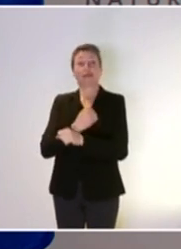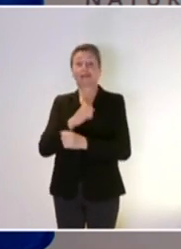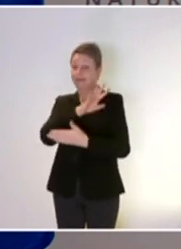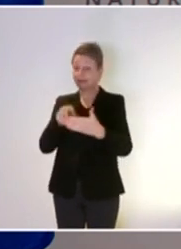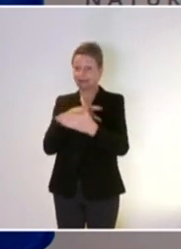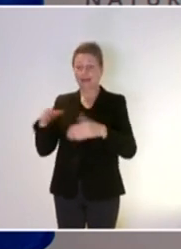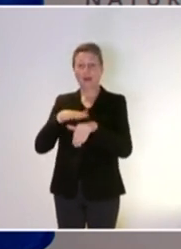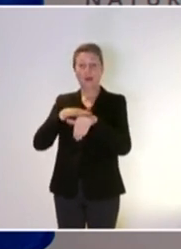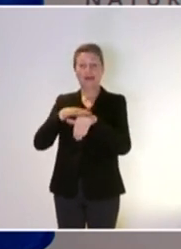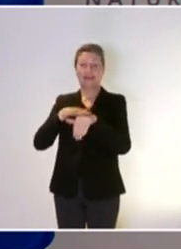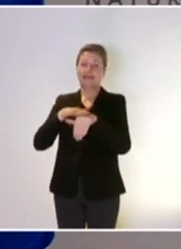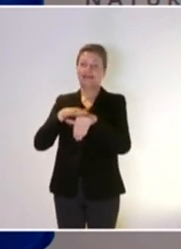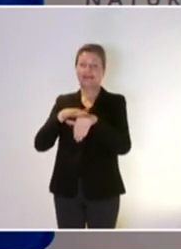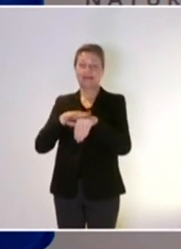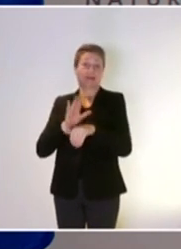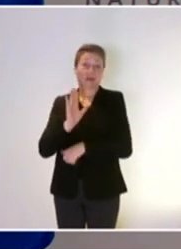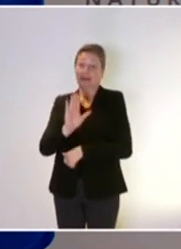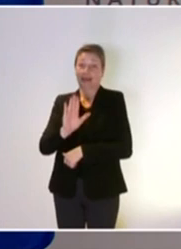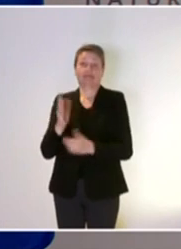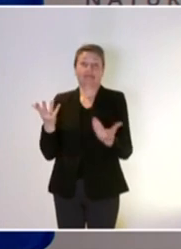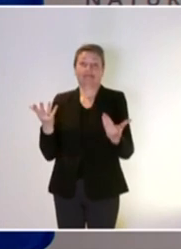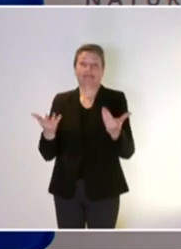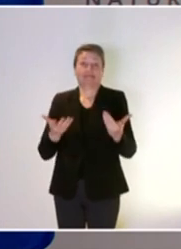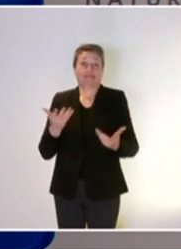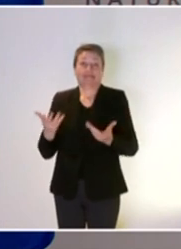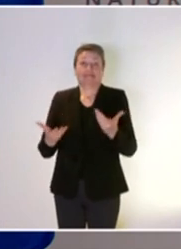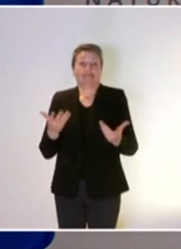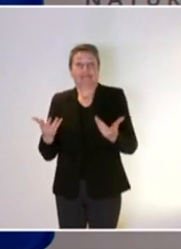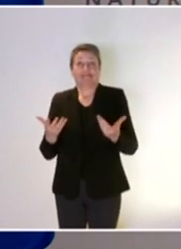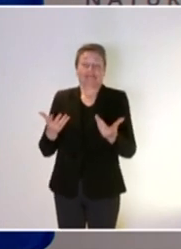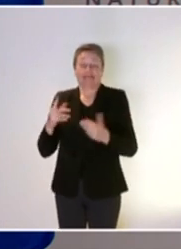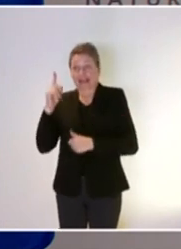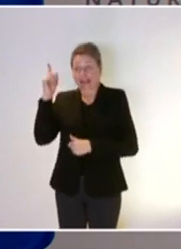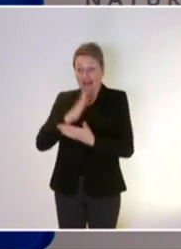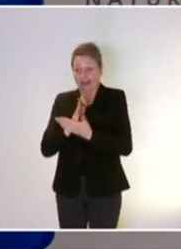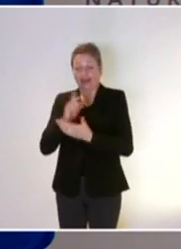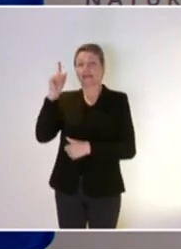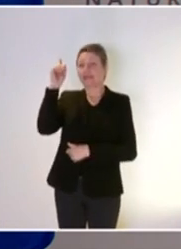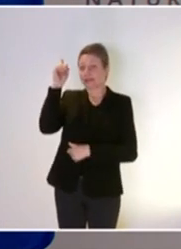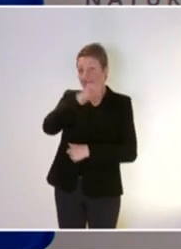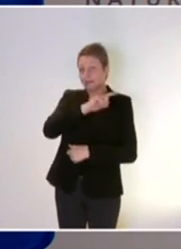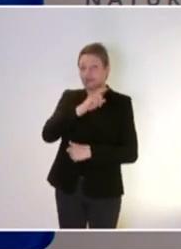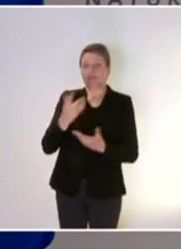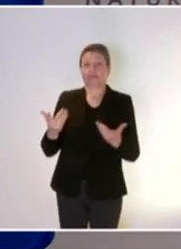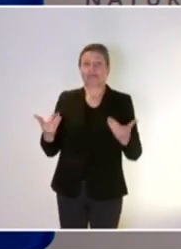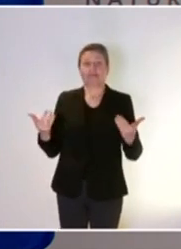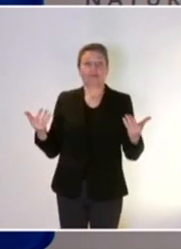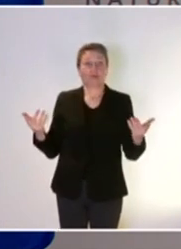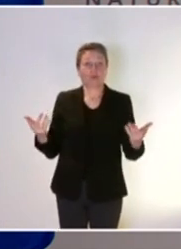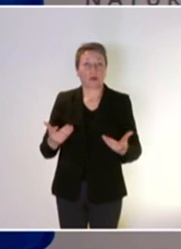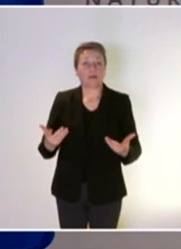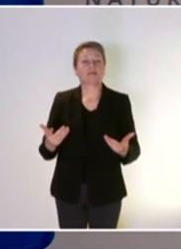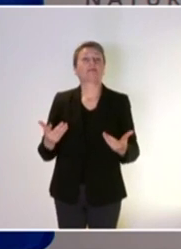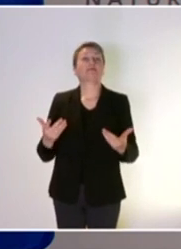calendrier politique est ce qu'il est et on est dans cette difficulté où nous avons